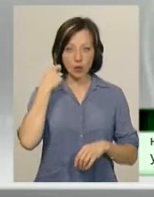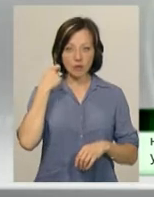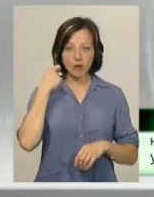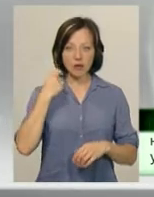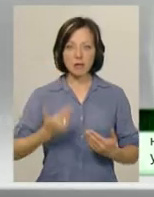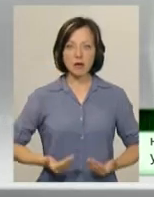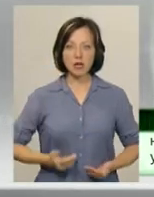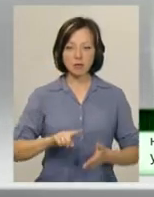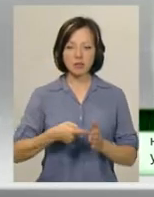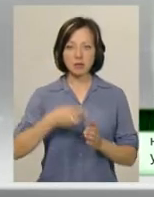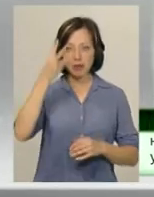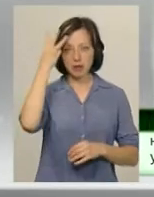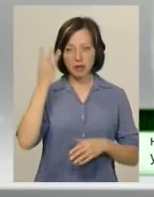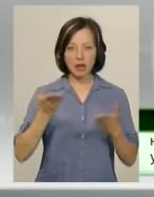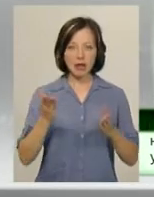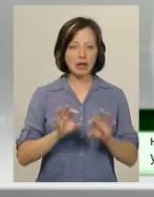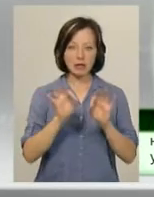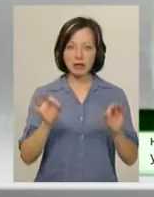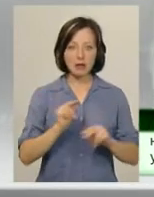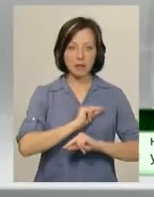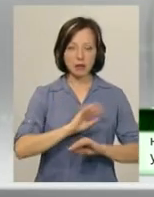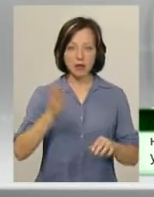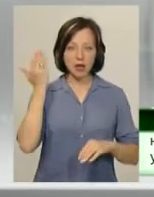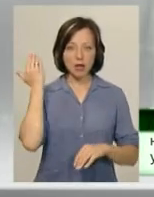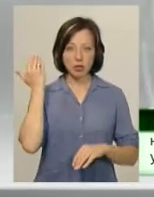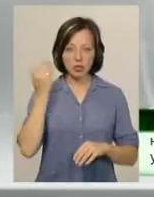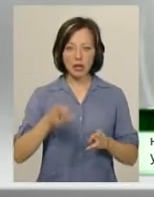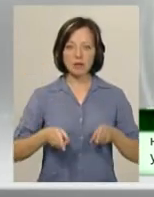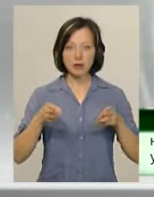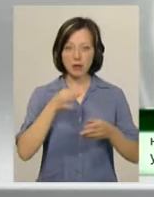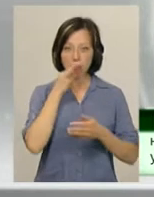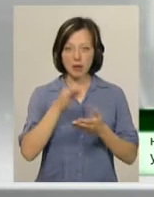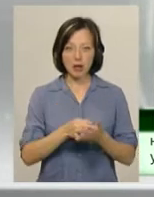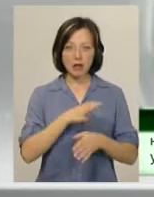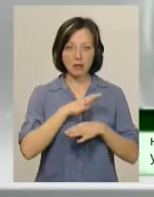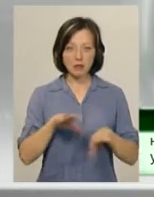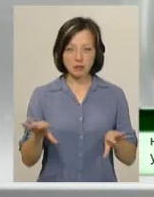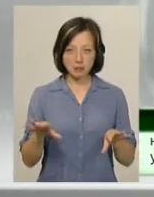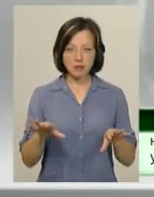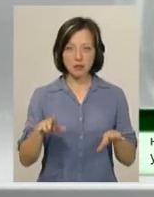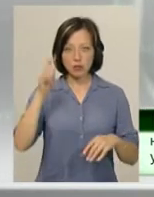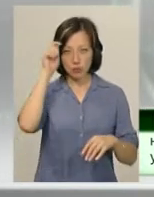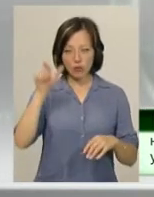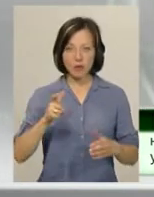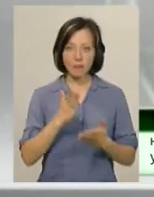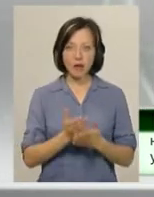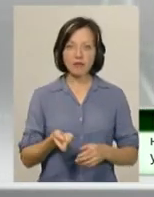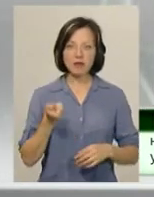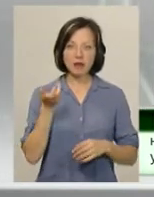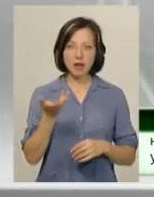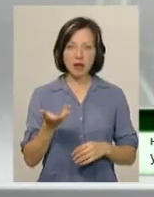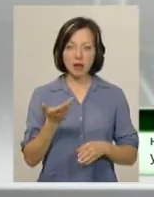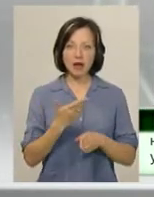мешканець міста Хмельницького, який ніде не працював, раніше до кримінальної відповідальності не притягувався. Чоловік мав декілька